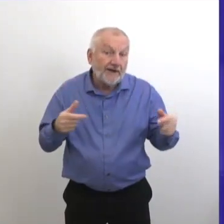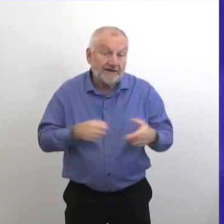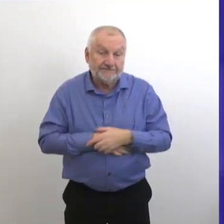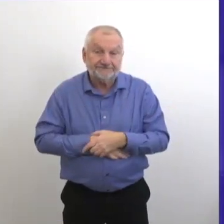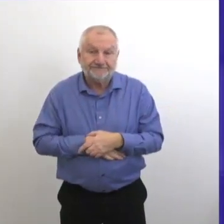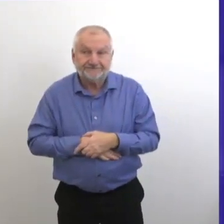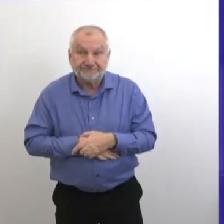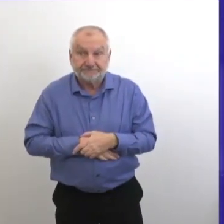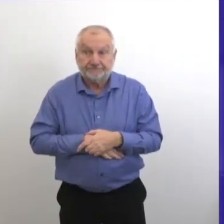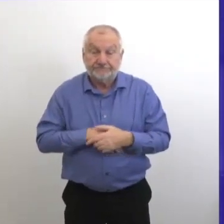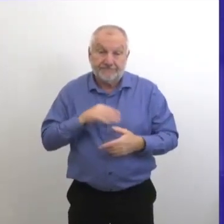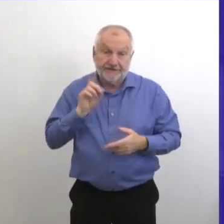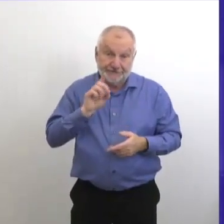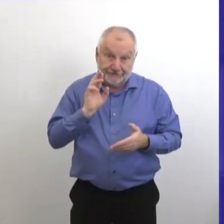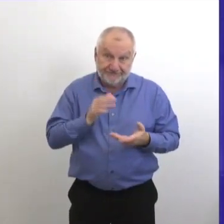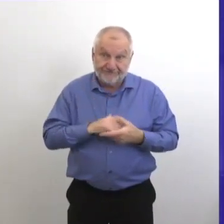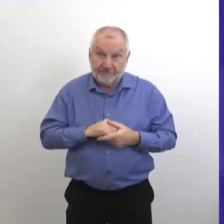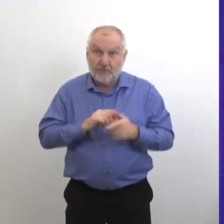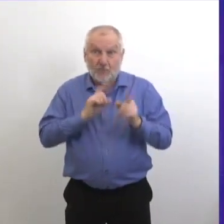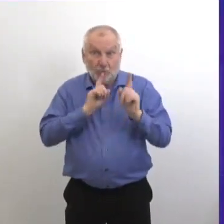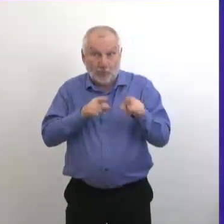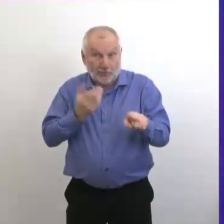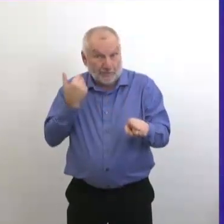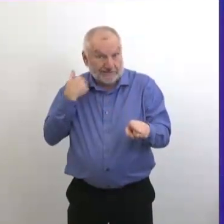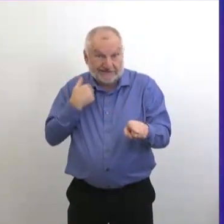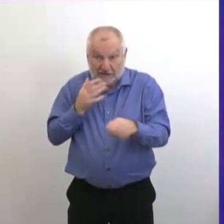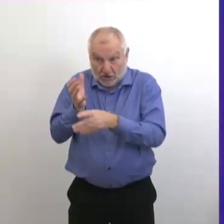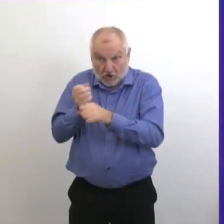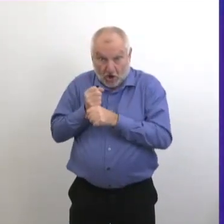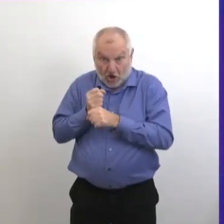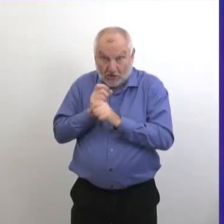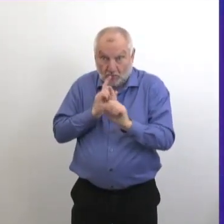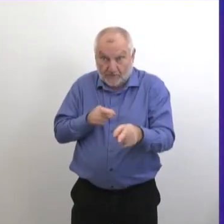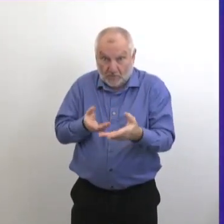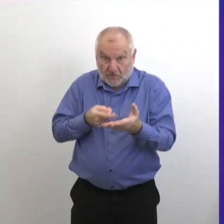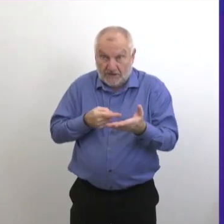Alors, nous venons juste de recevoir ce rapport, donc on va certainement l'examiner.